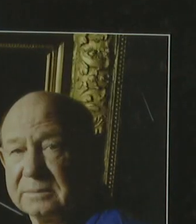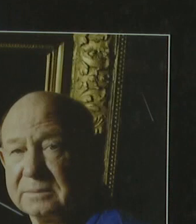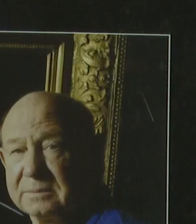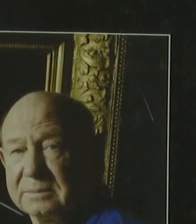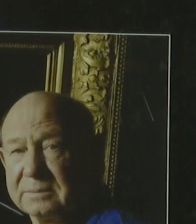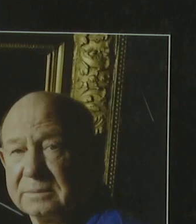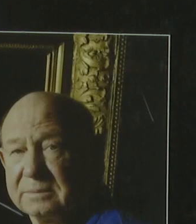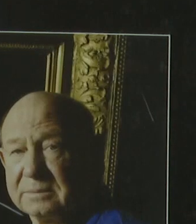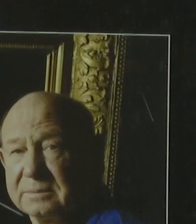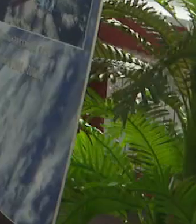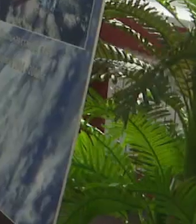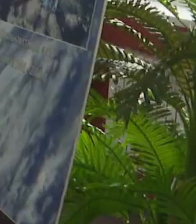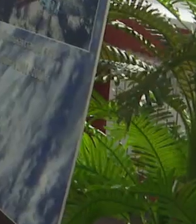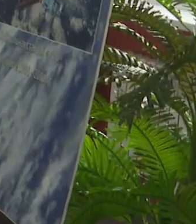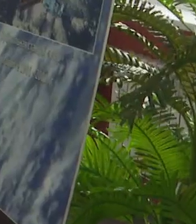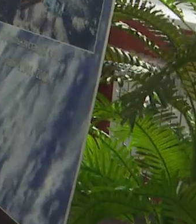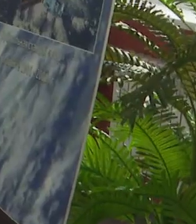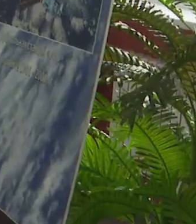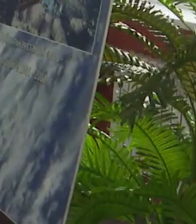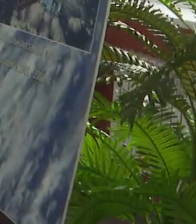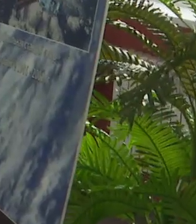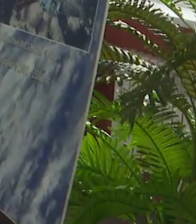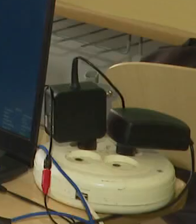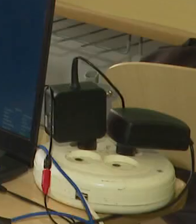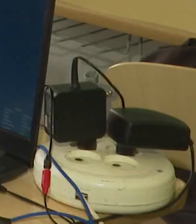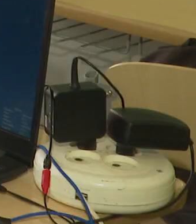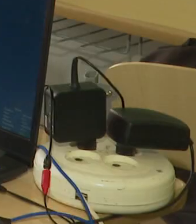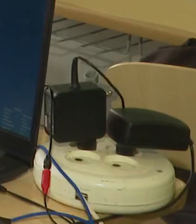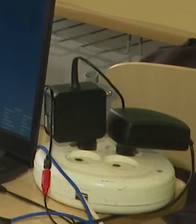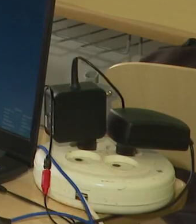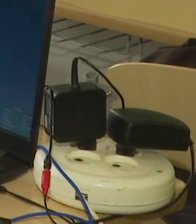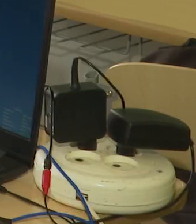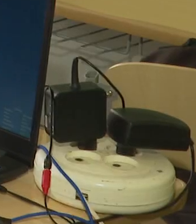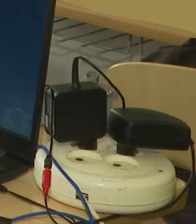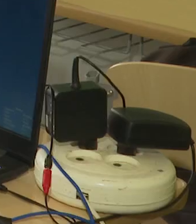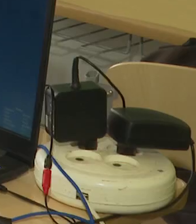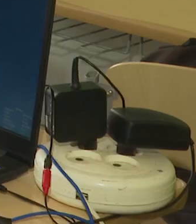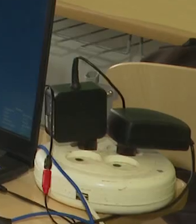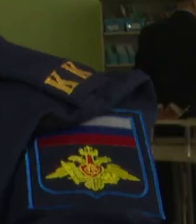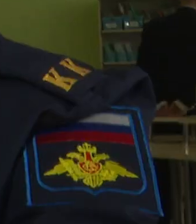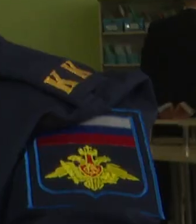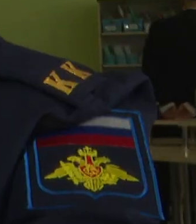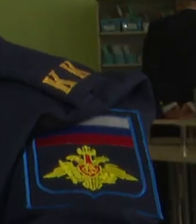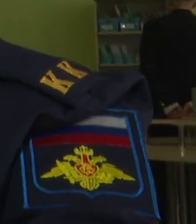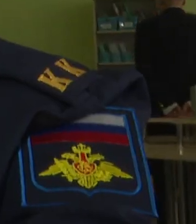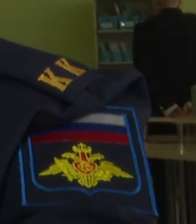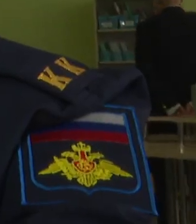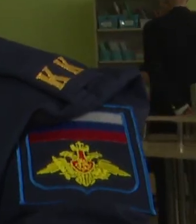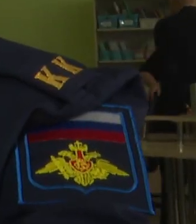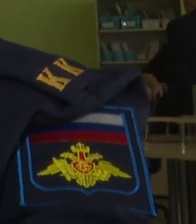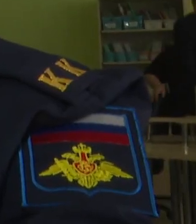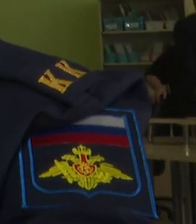12 до 17 лет. Занятия проходят несколько раз в неделю, как в Белгороде, так и в селе Терновка Яковлевского округа.